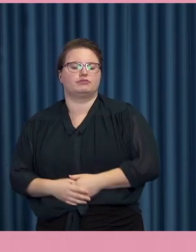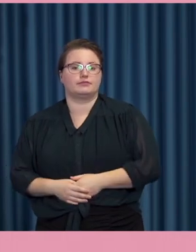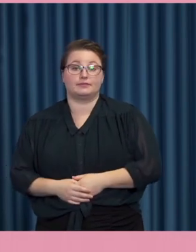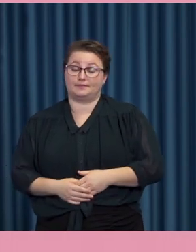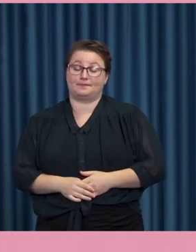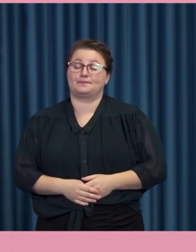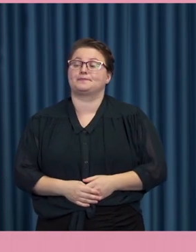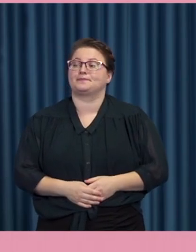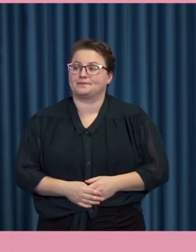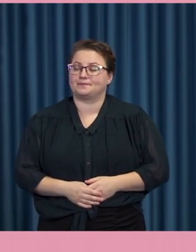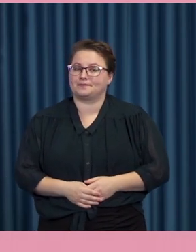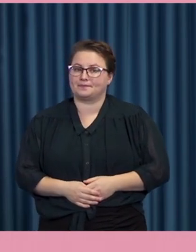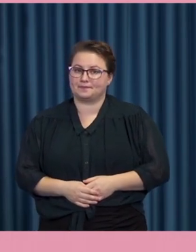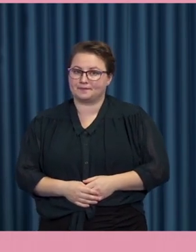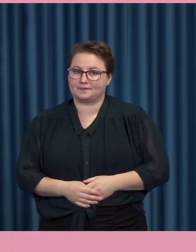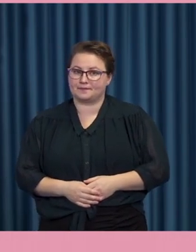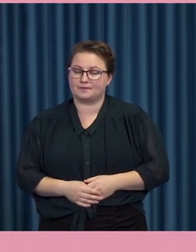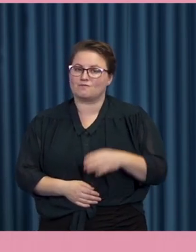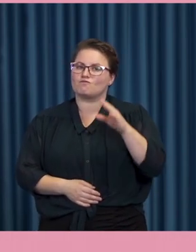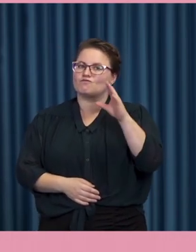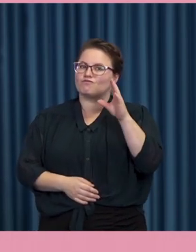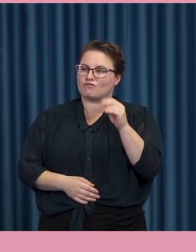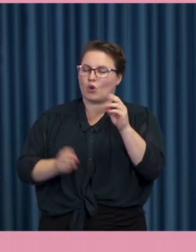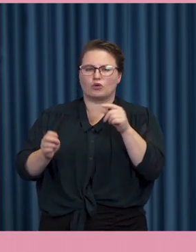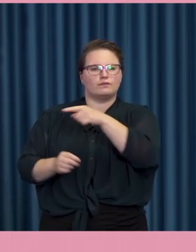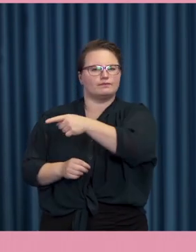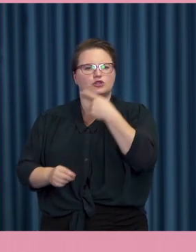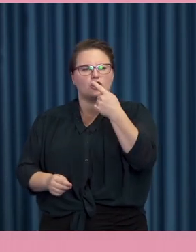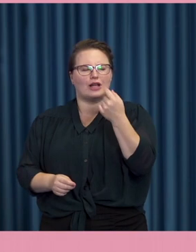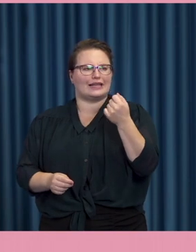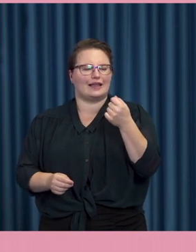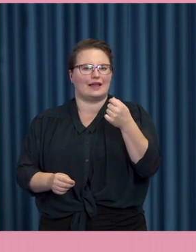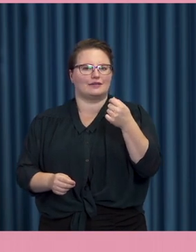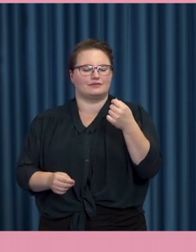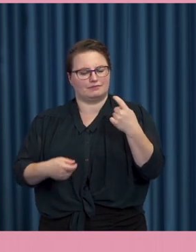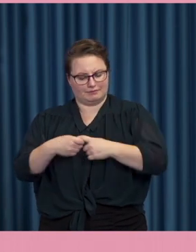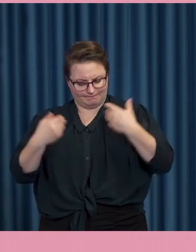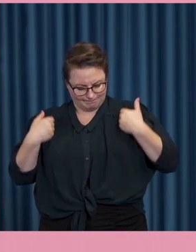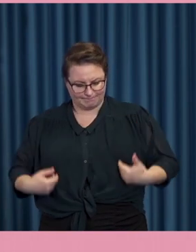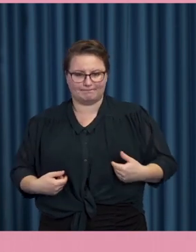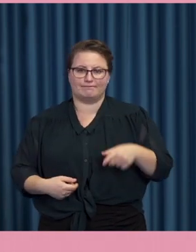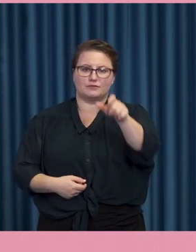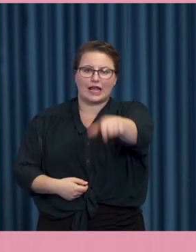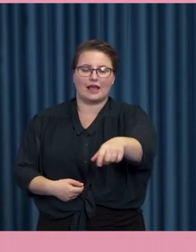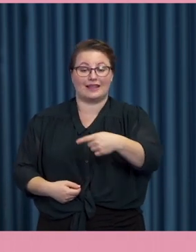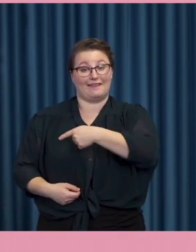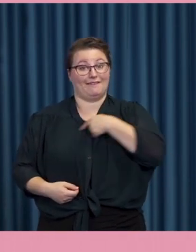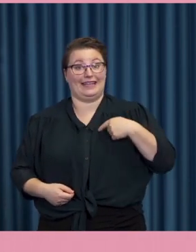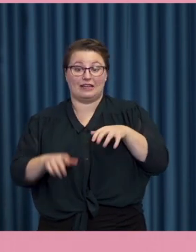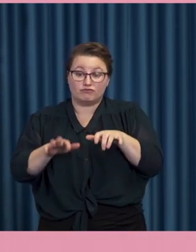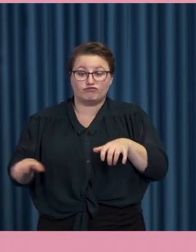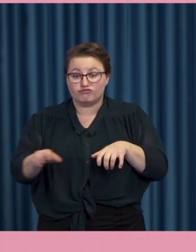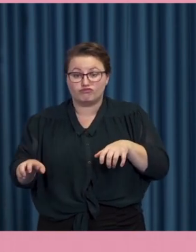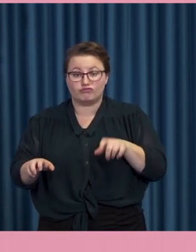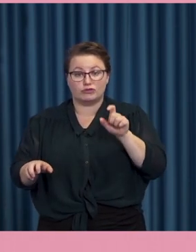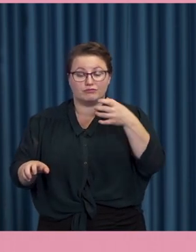Verkligen. Och jag tänker, du var också inne lite så här. Det handlar om dig och mig. Vi sitter där framför skärmen. Vi sprider vidare. Som du säger, vi har alla på något